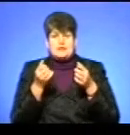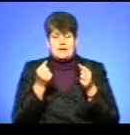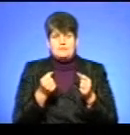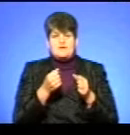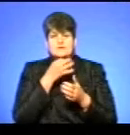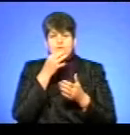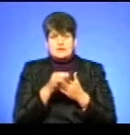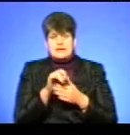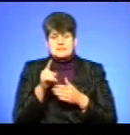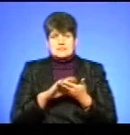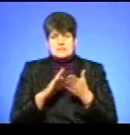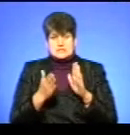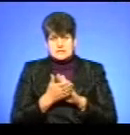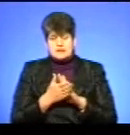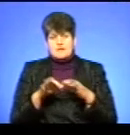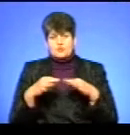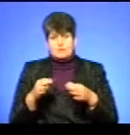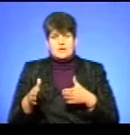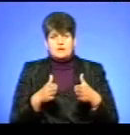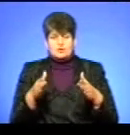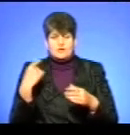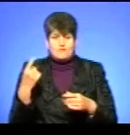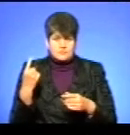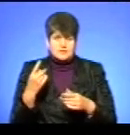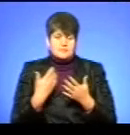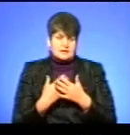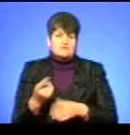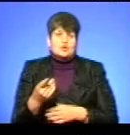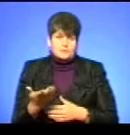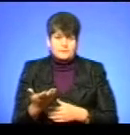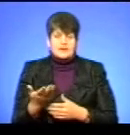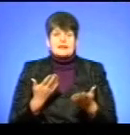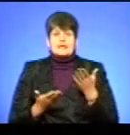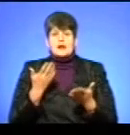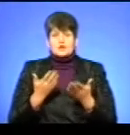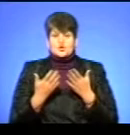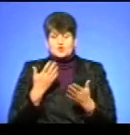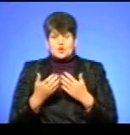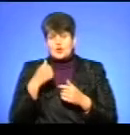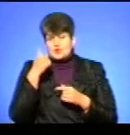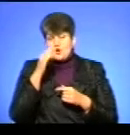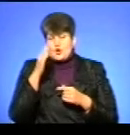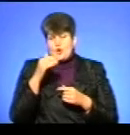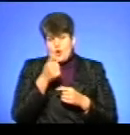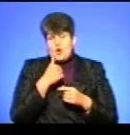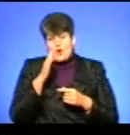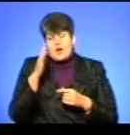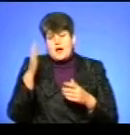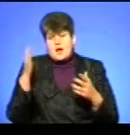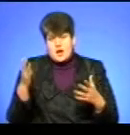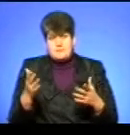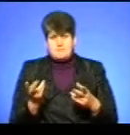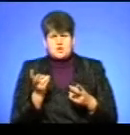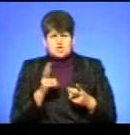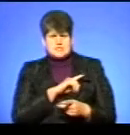і відповідаємо за стан автомобільних доріг в області, наприклад, в Тернопільській. І якщо з роками на цей ринок вийшли потужні